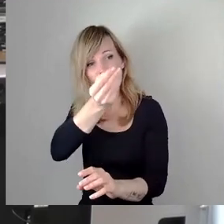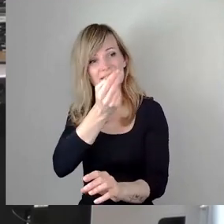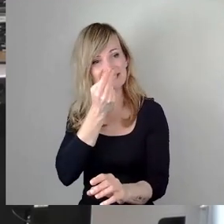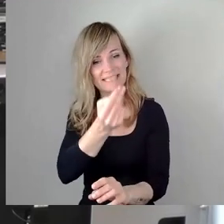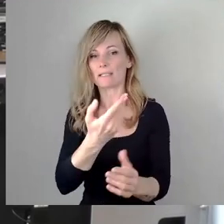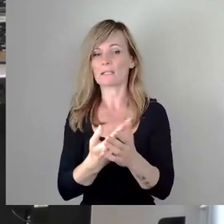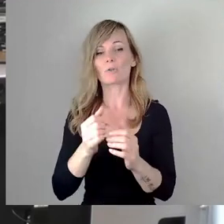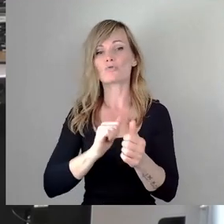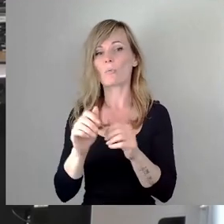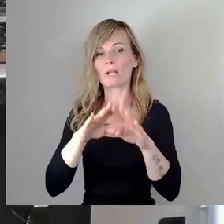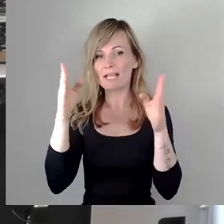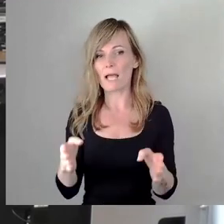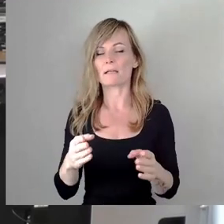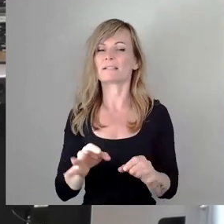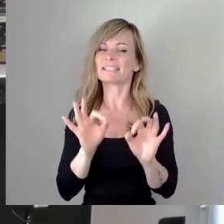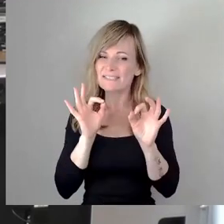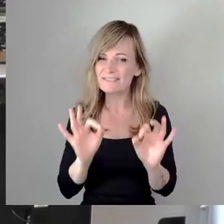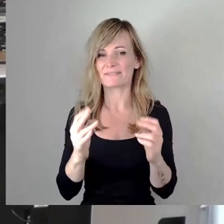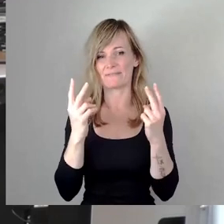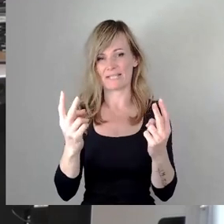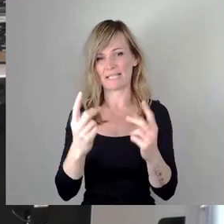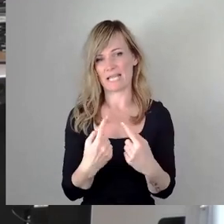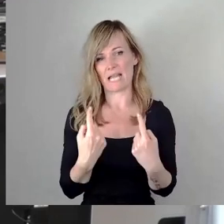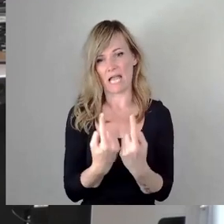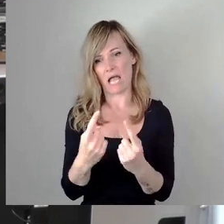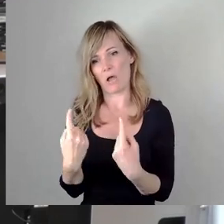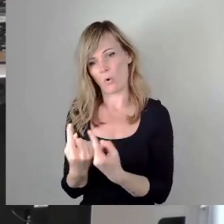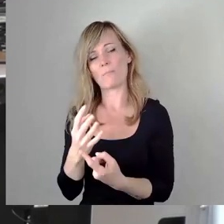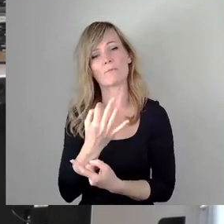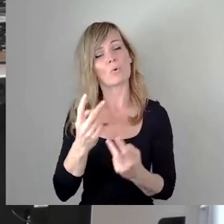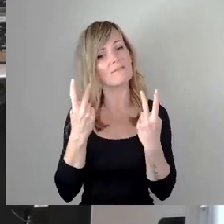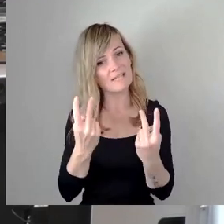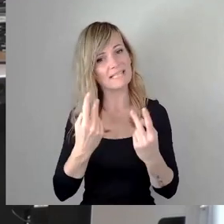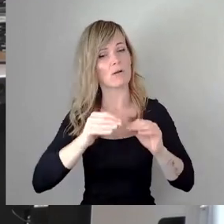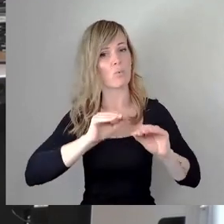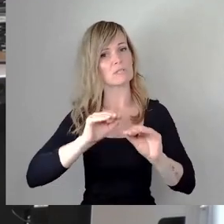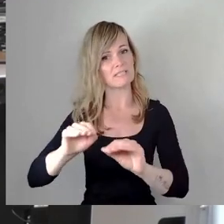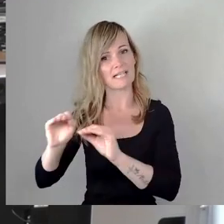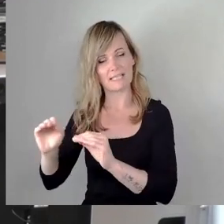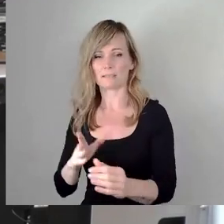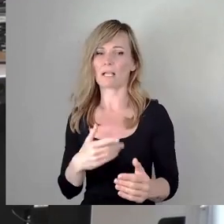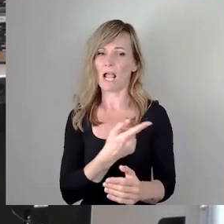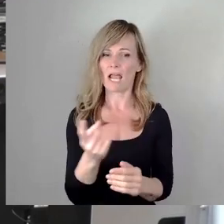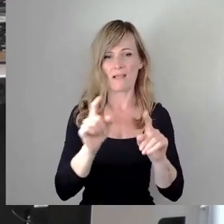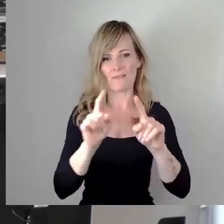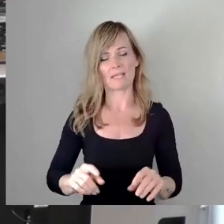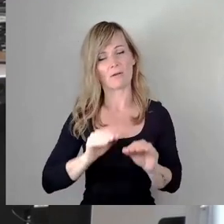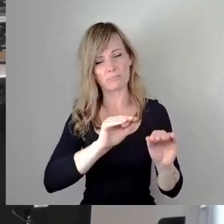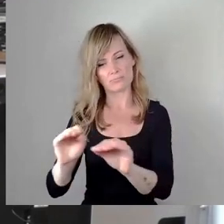es um genau die wichtigen Räume für den wichtigen Unterricht in all den dort angebotenen Fächern geht. Vielen Dank.